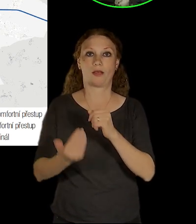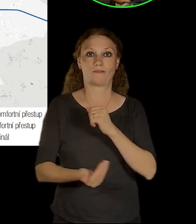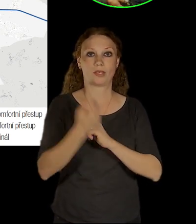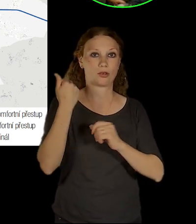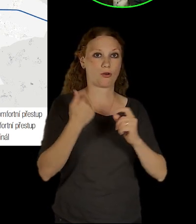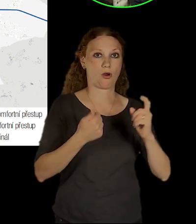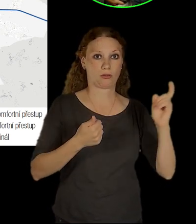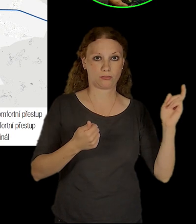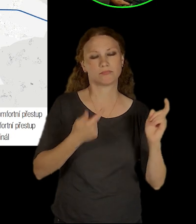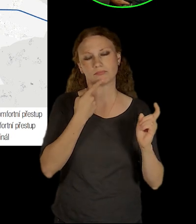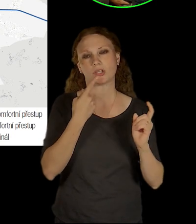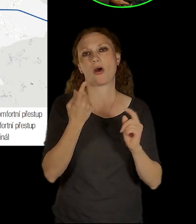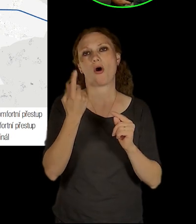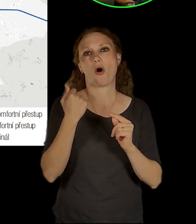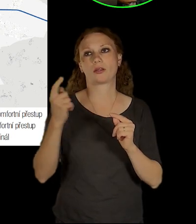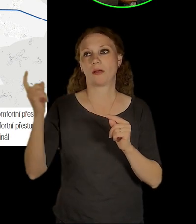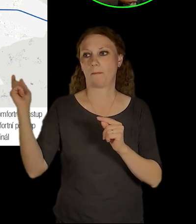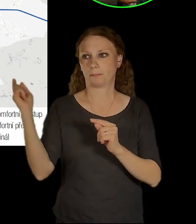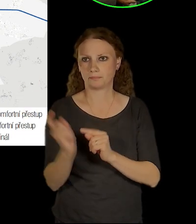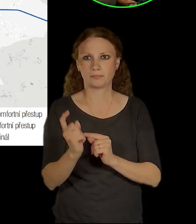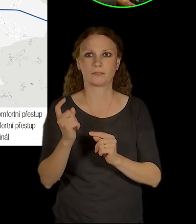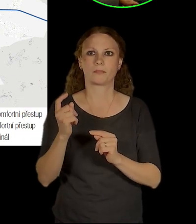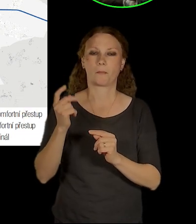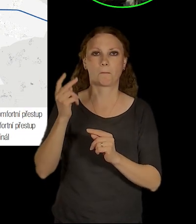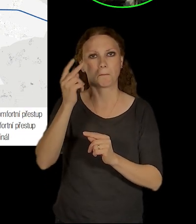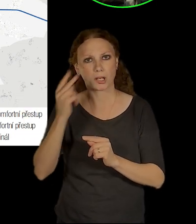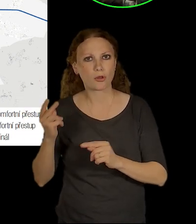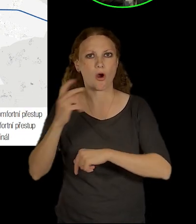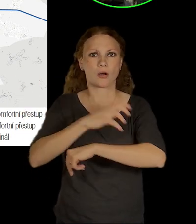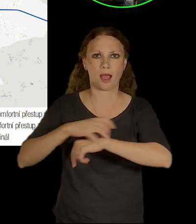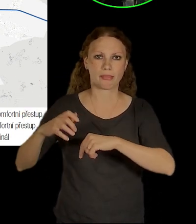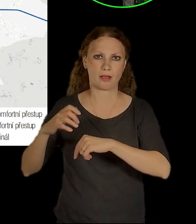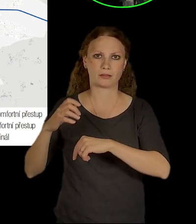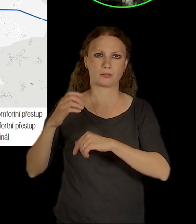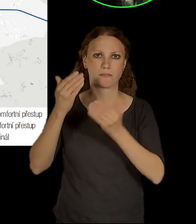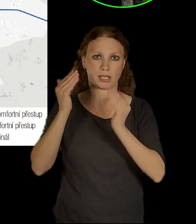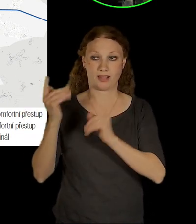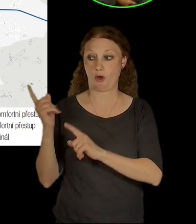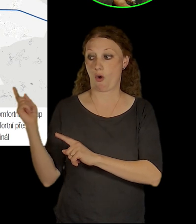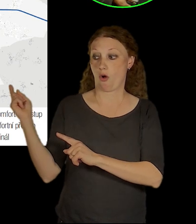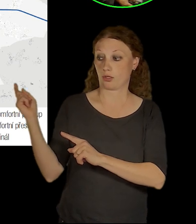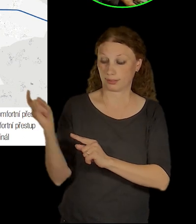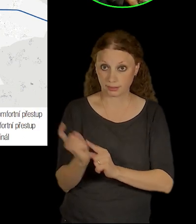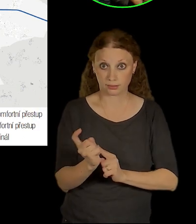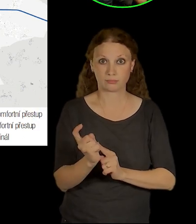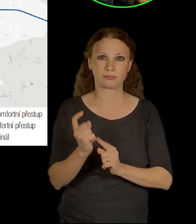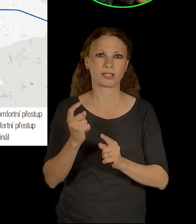to je od Brna, to je od Hradce Králové, od Bratislavy a také té potenciální